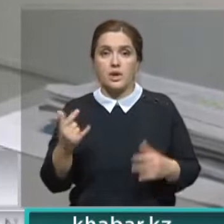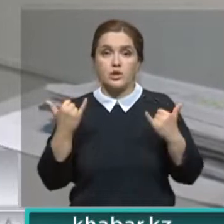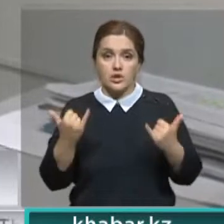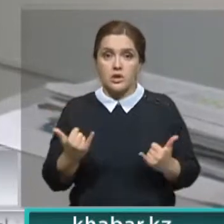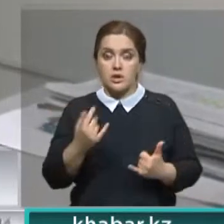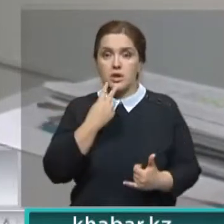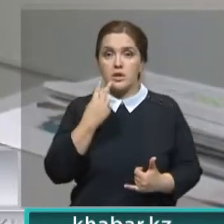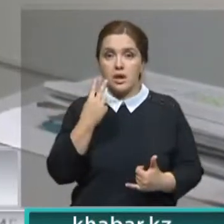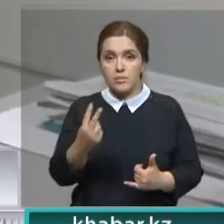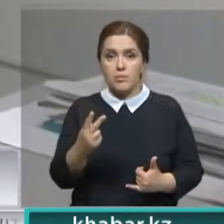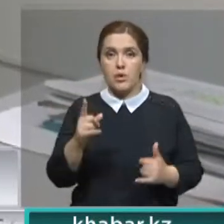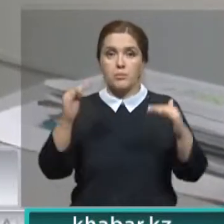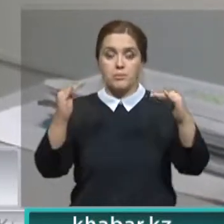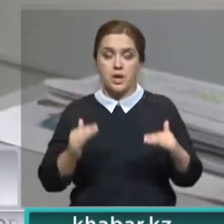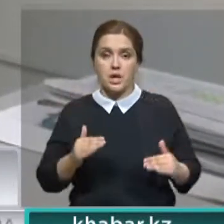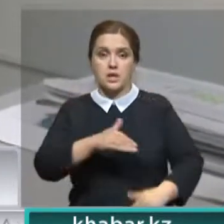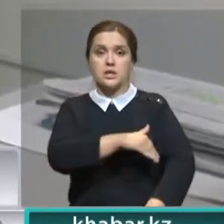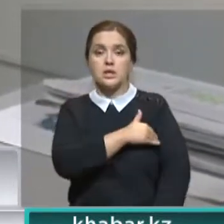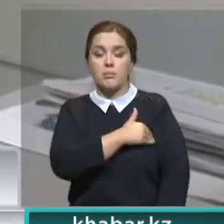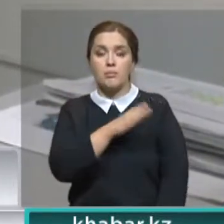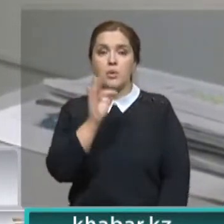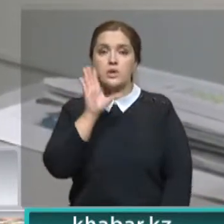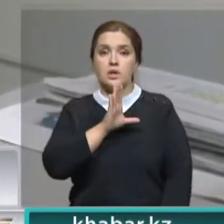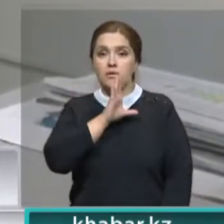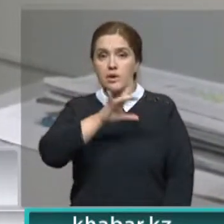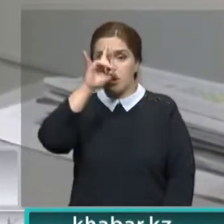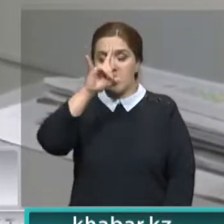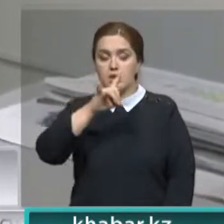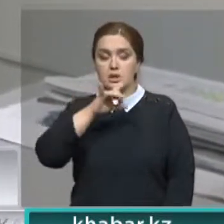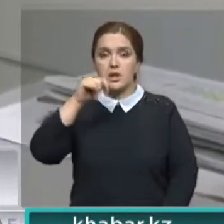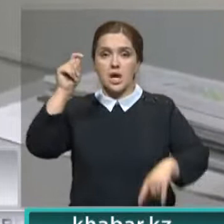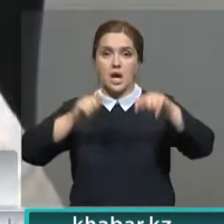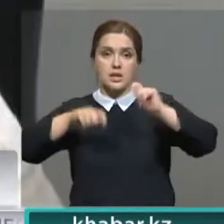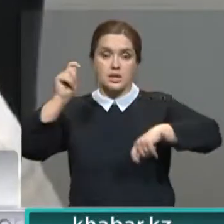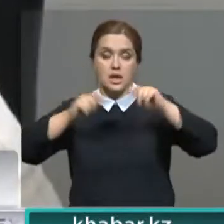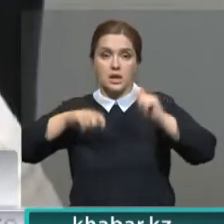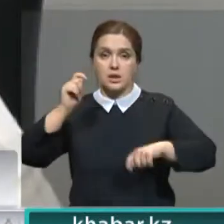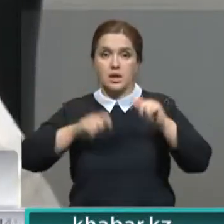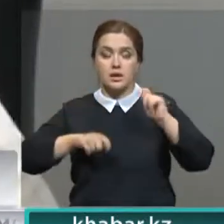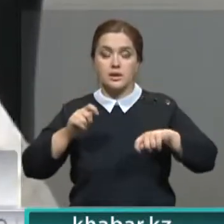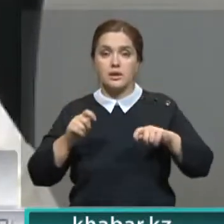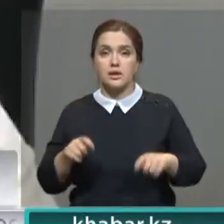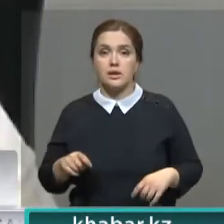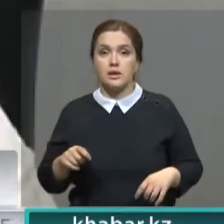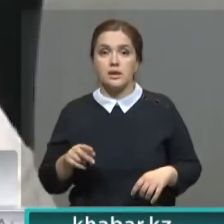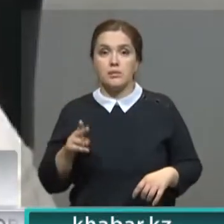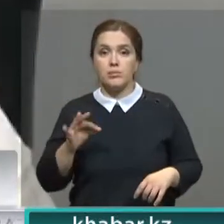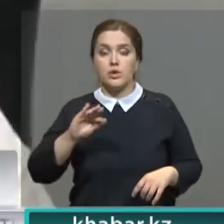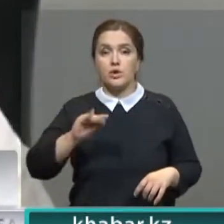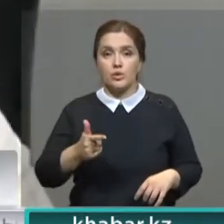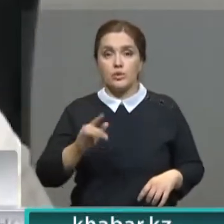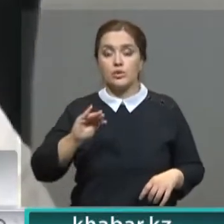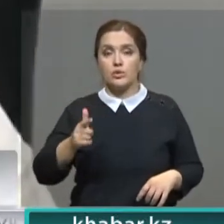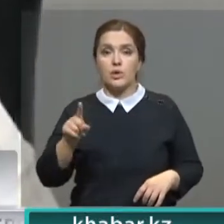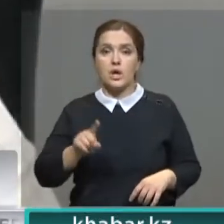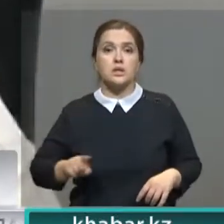наблюдаем понижение температуры по северу Казахстана и осадки также. Однако по югу и юго